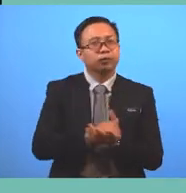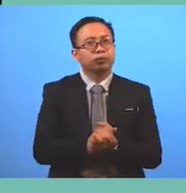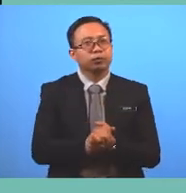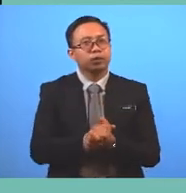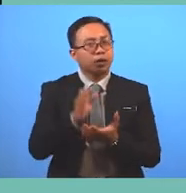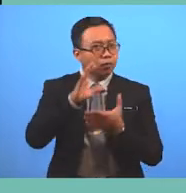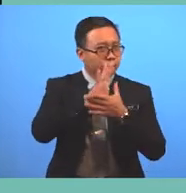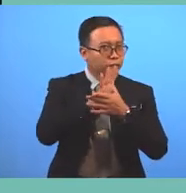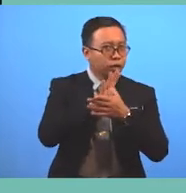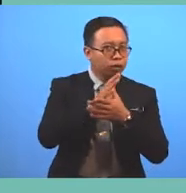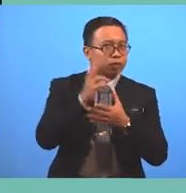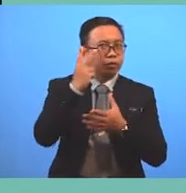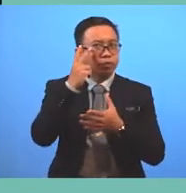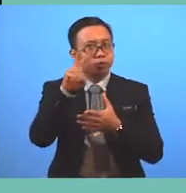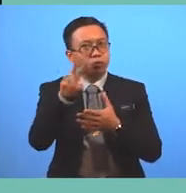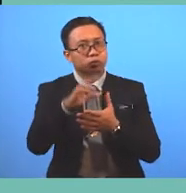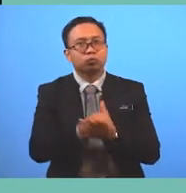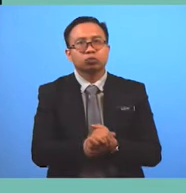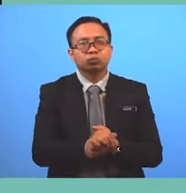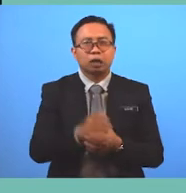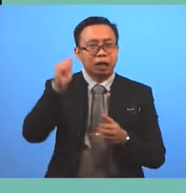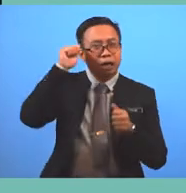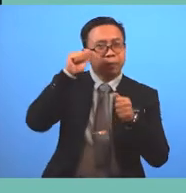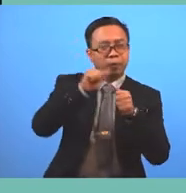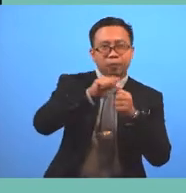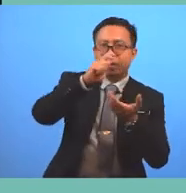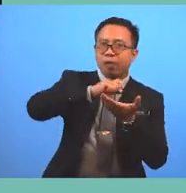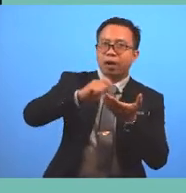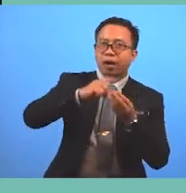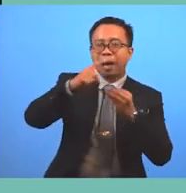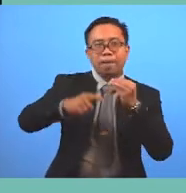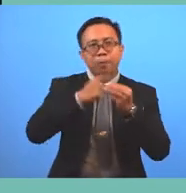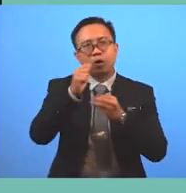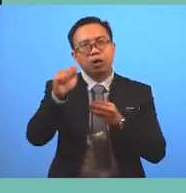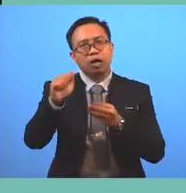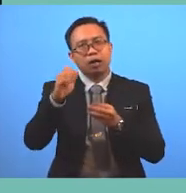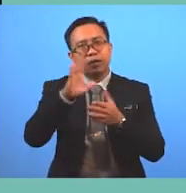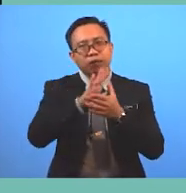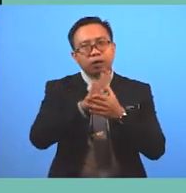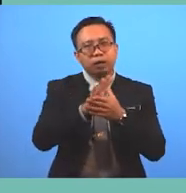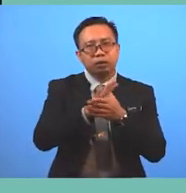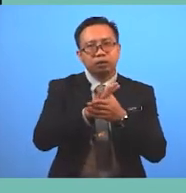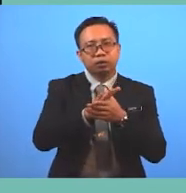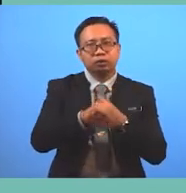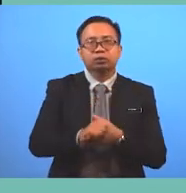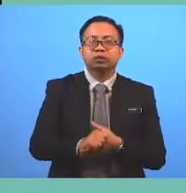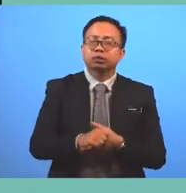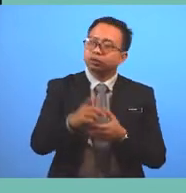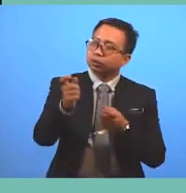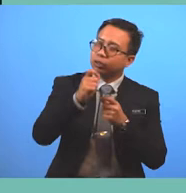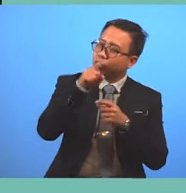its next issue Remember to write about a film that has struck you in some way